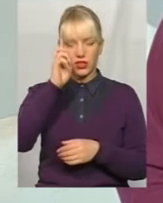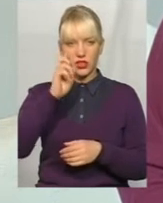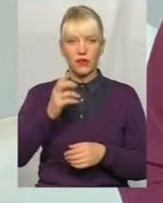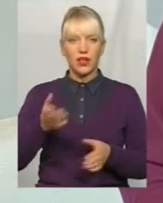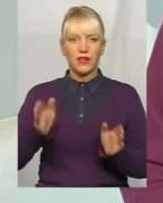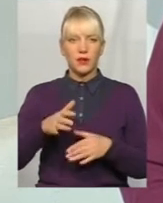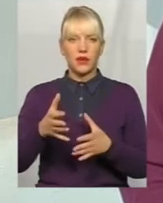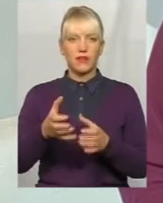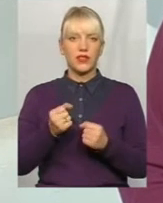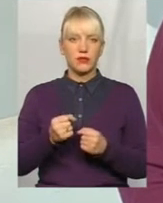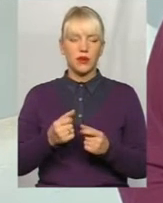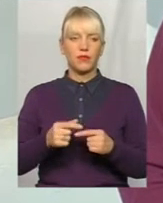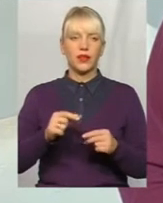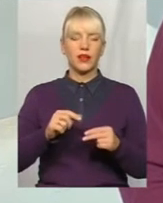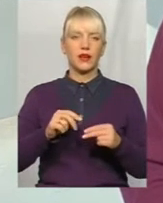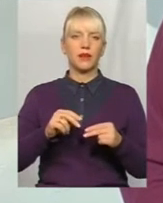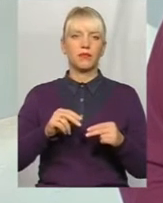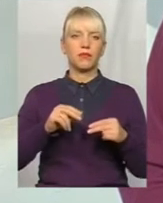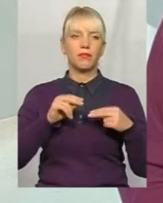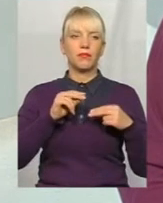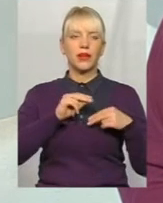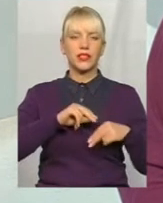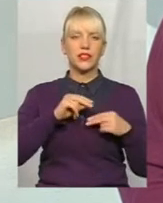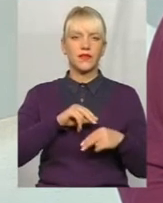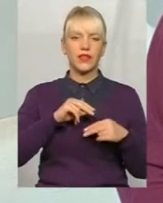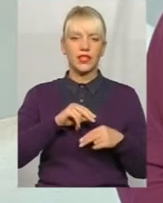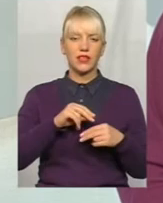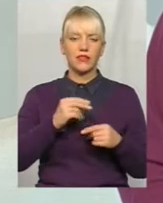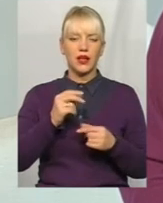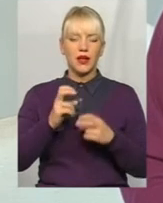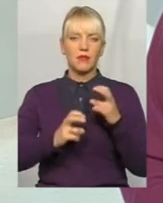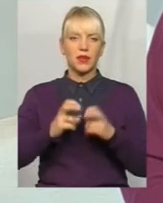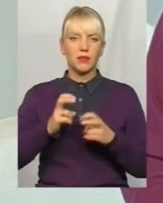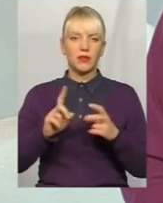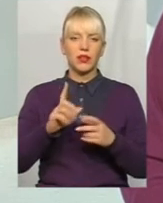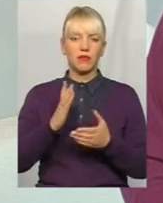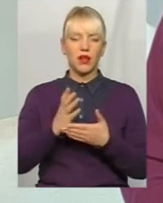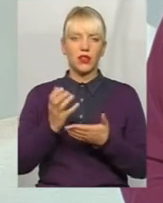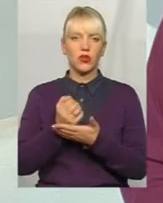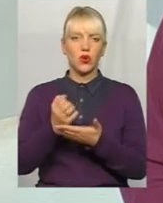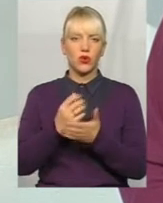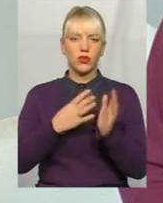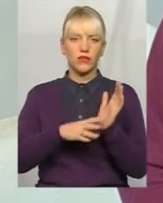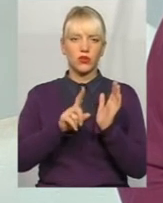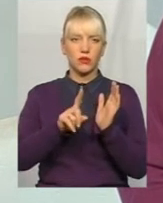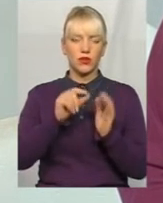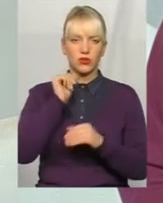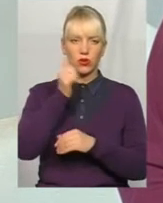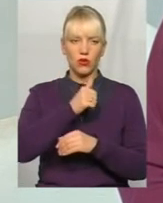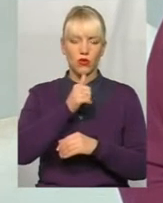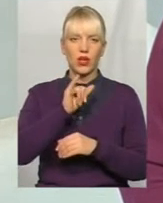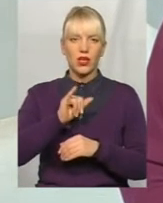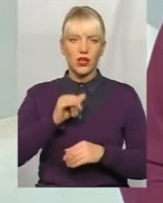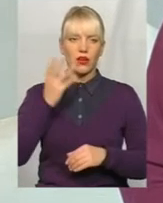працівників бажальних підприємств, які мали доходи в період 91-го року і